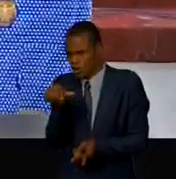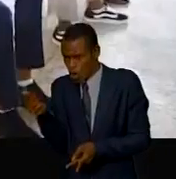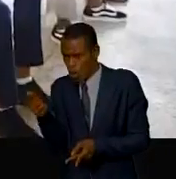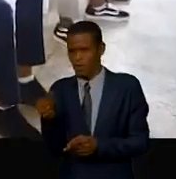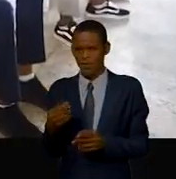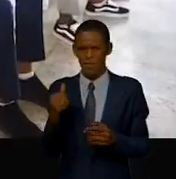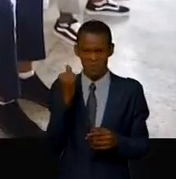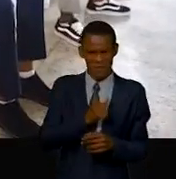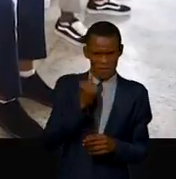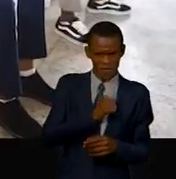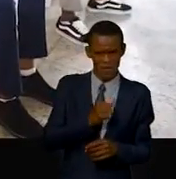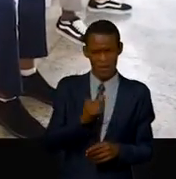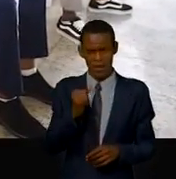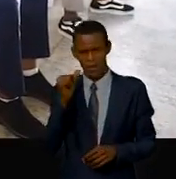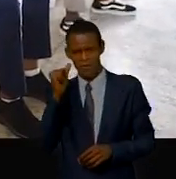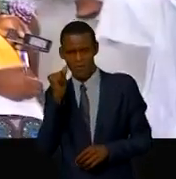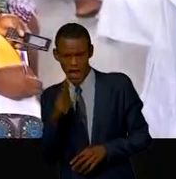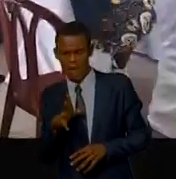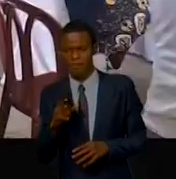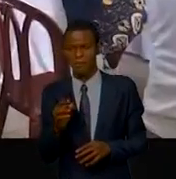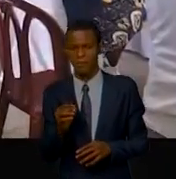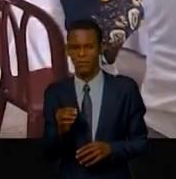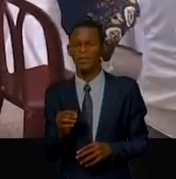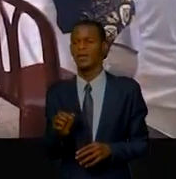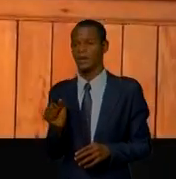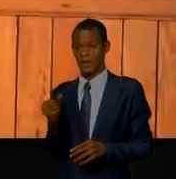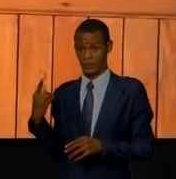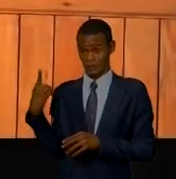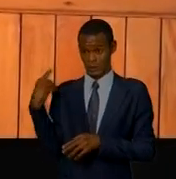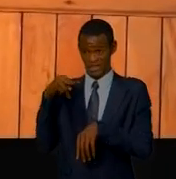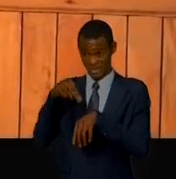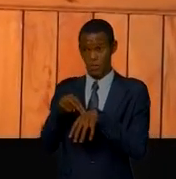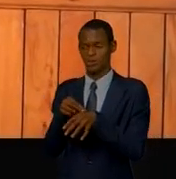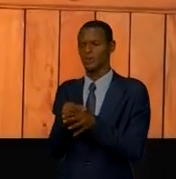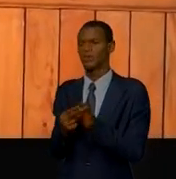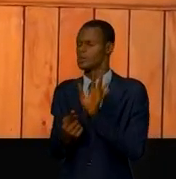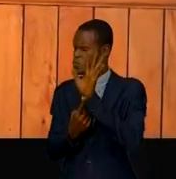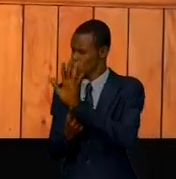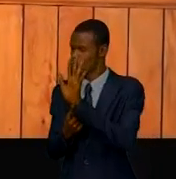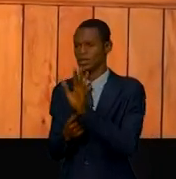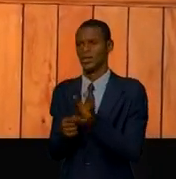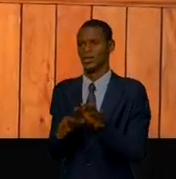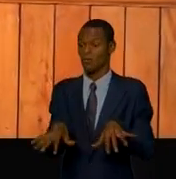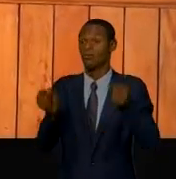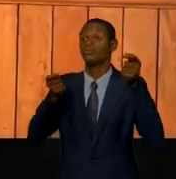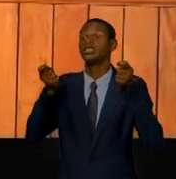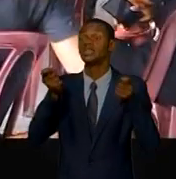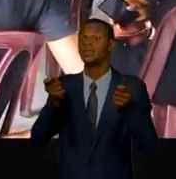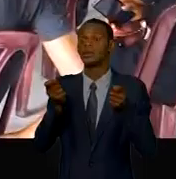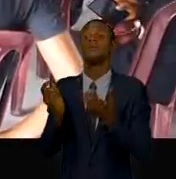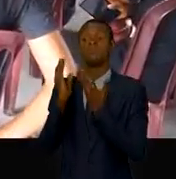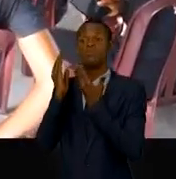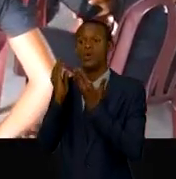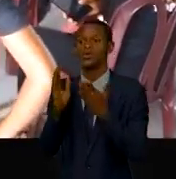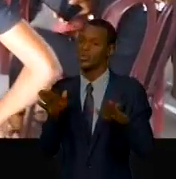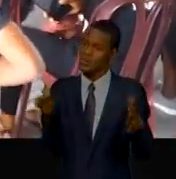députée nationale le modèle de leadership d'aujourd'hui qui est basé sur l'éducation et l'instruction. Les filles d'aujourd'hui,